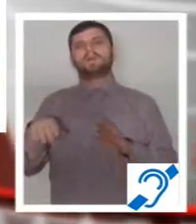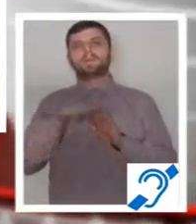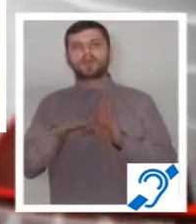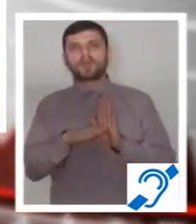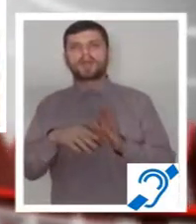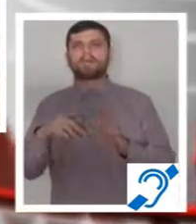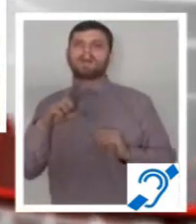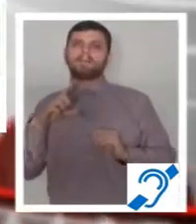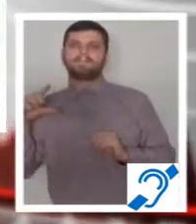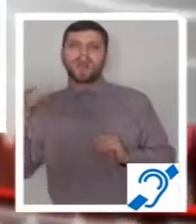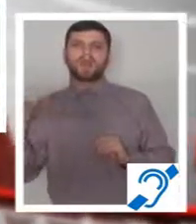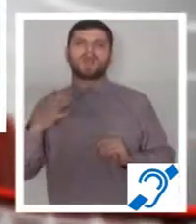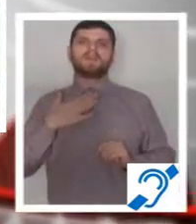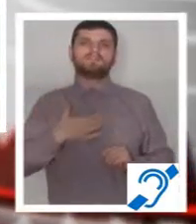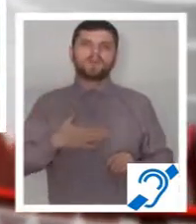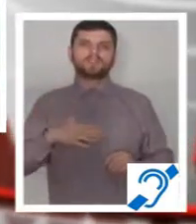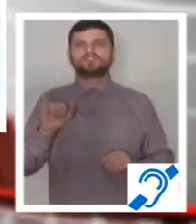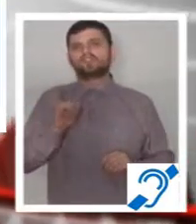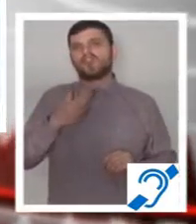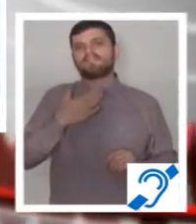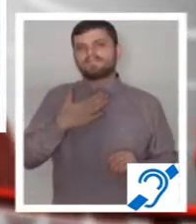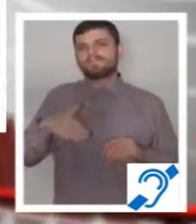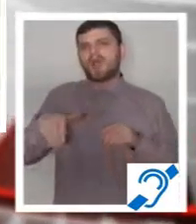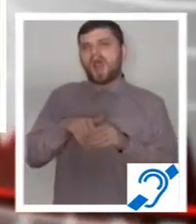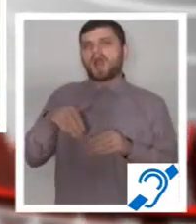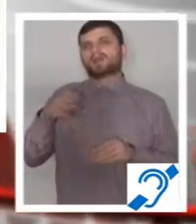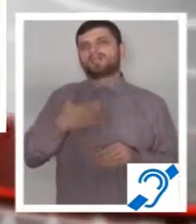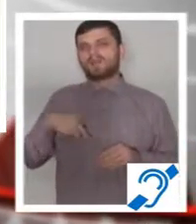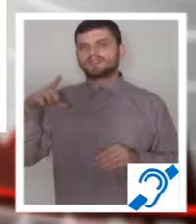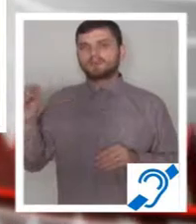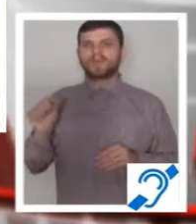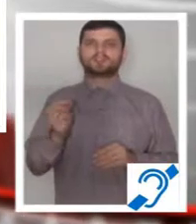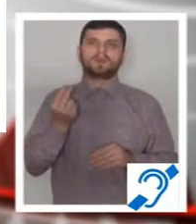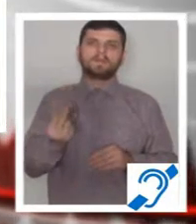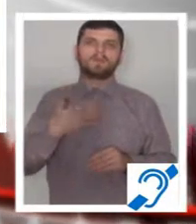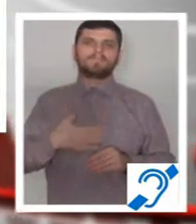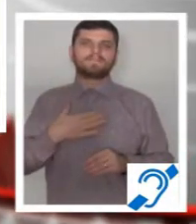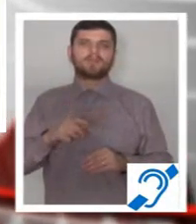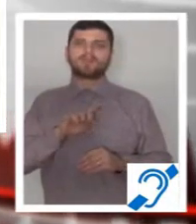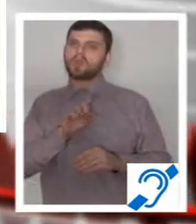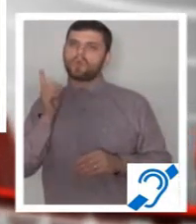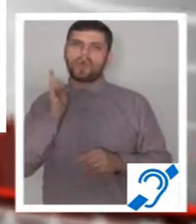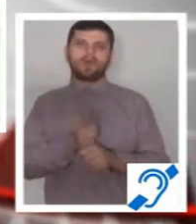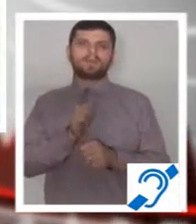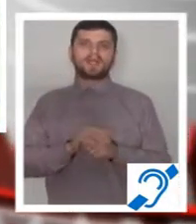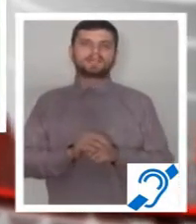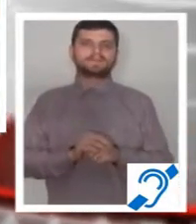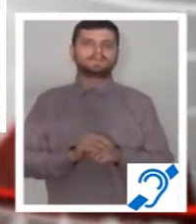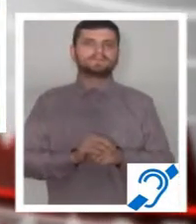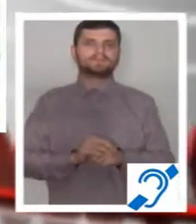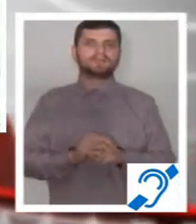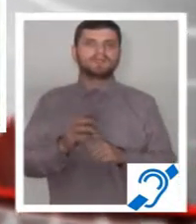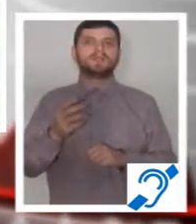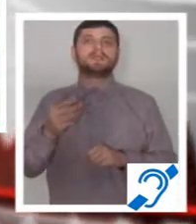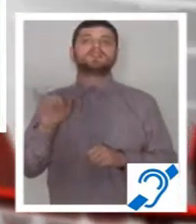nu se fac concedieri pur și simplu. Ci se dă un adevărat pachet, iar persoanele care